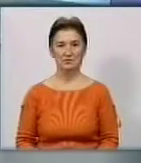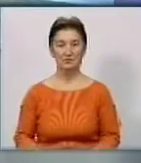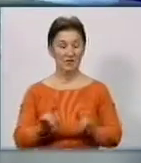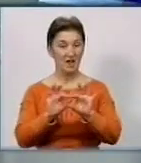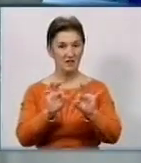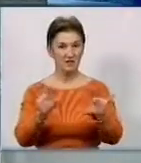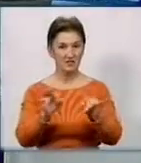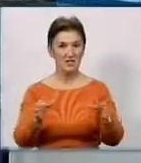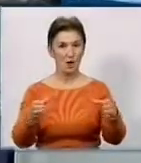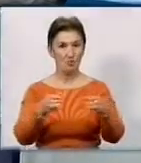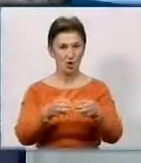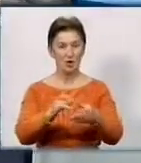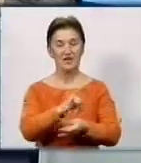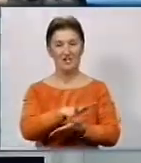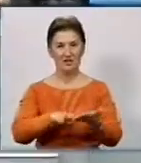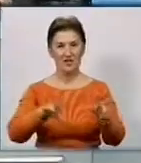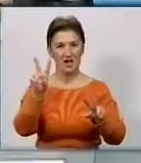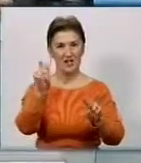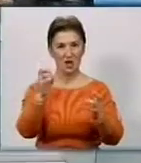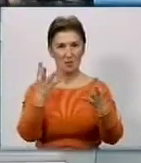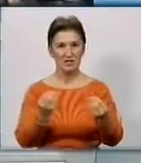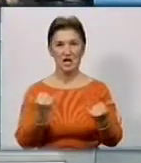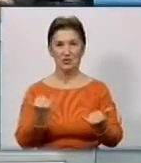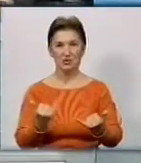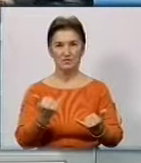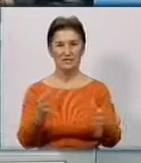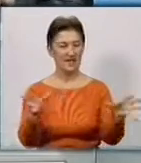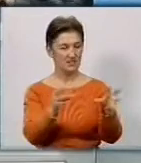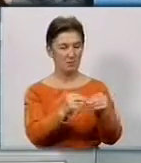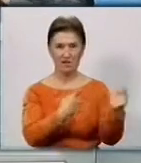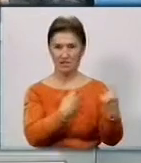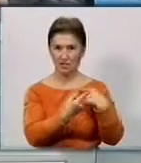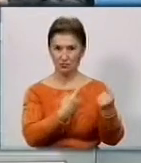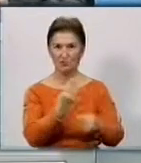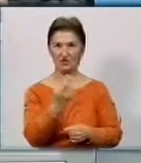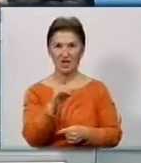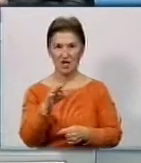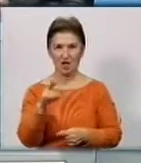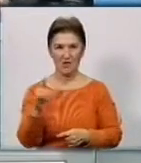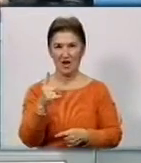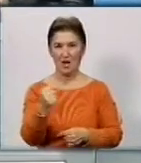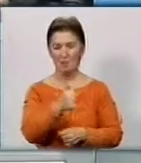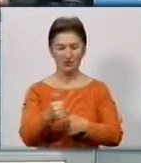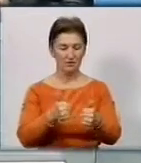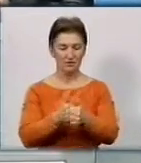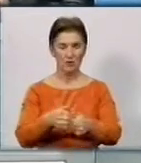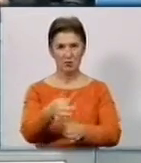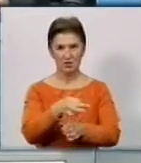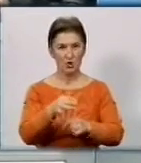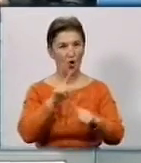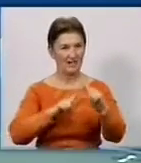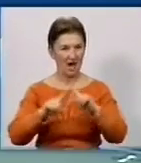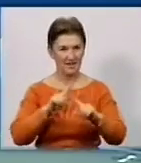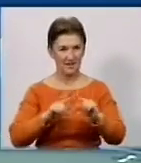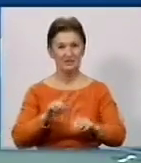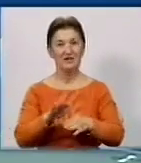Інформаційний блок на каналі Кірвоград триває. Тема дня до вашої уваги. І сьогодні мій співрозмовник Олександр Сергійович Шаталов, перший заступник голови обласної ради. Доброго